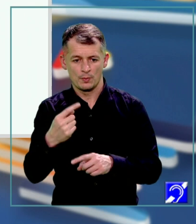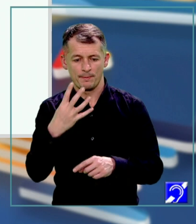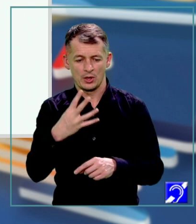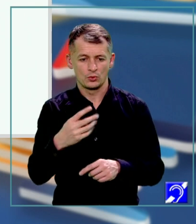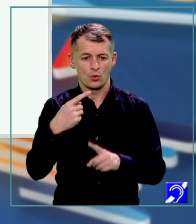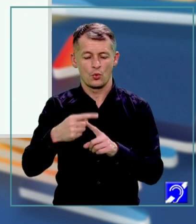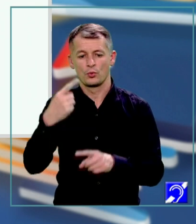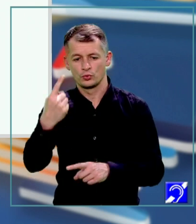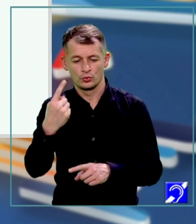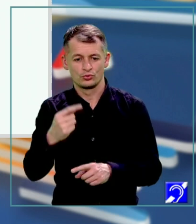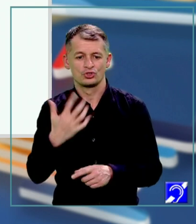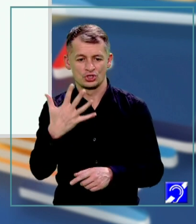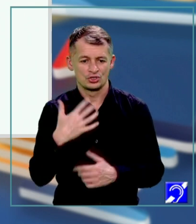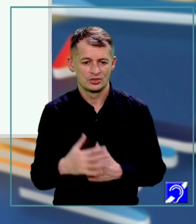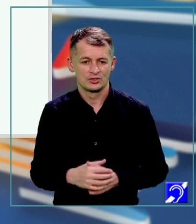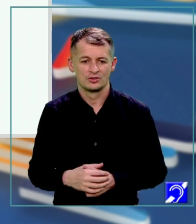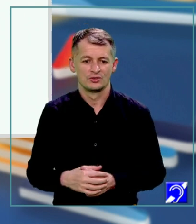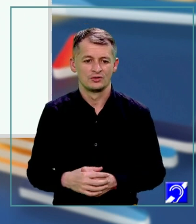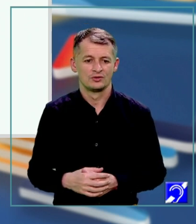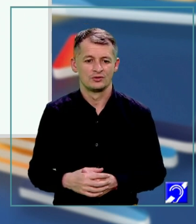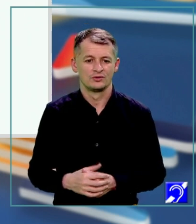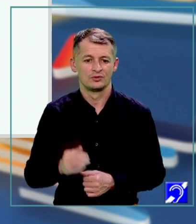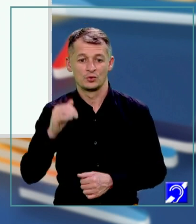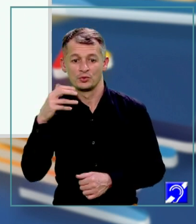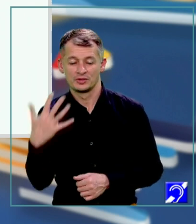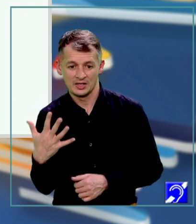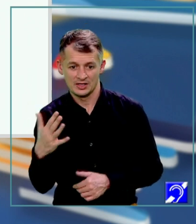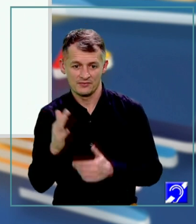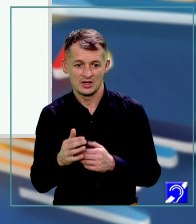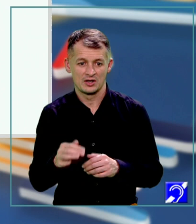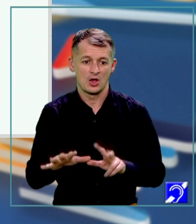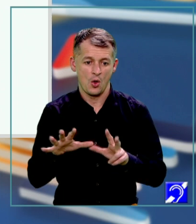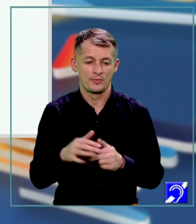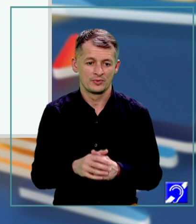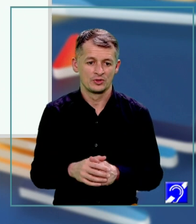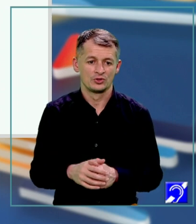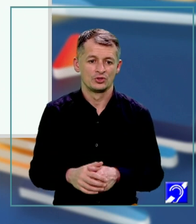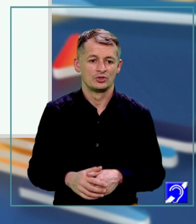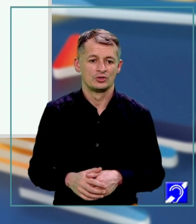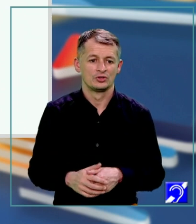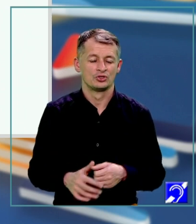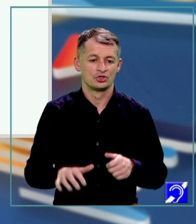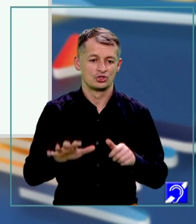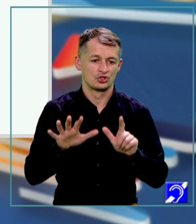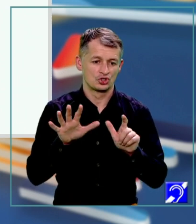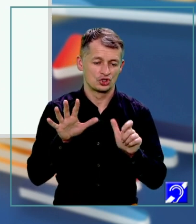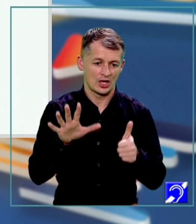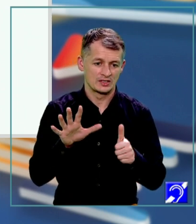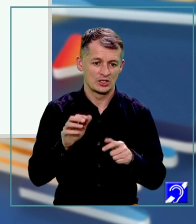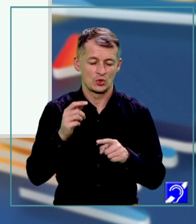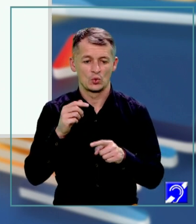cu 1, 5, cu 3, 8. 6 cu 3 le-am simplificat prin 3.